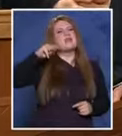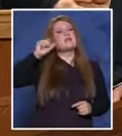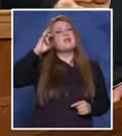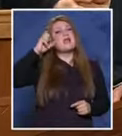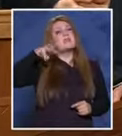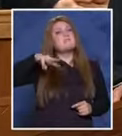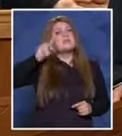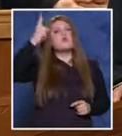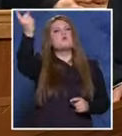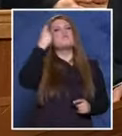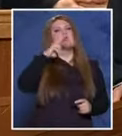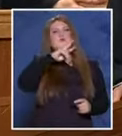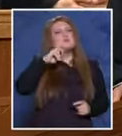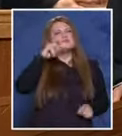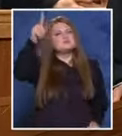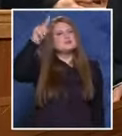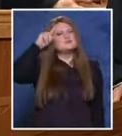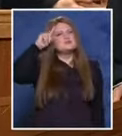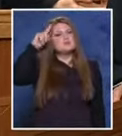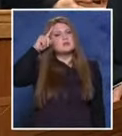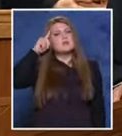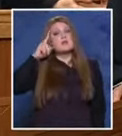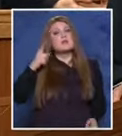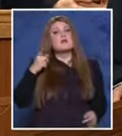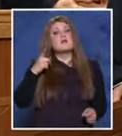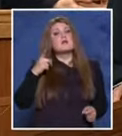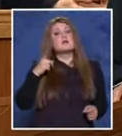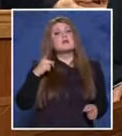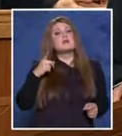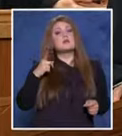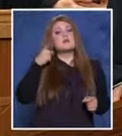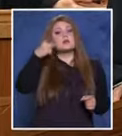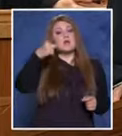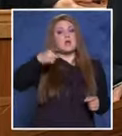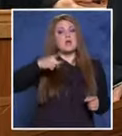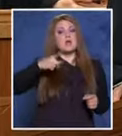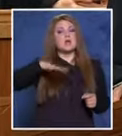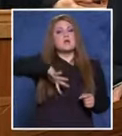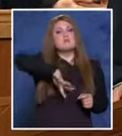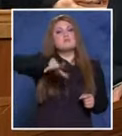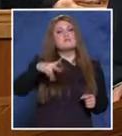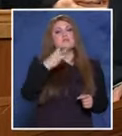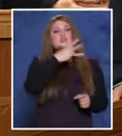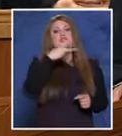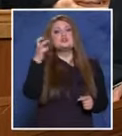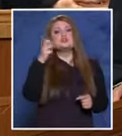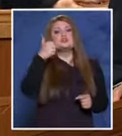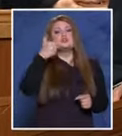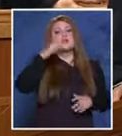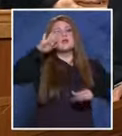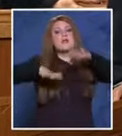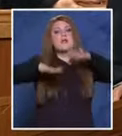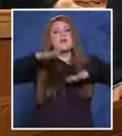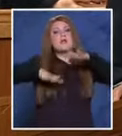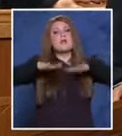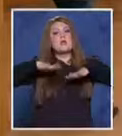полицайти, тази жена ѝ е откраднала, присвоила около 360 кг животигло,